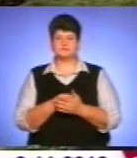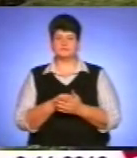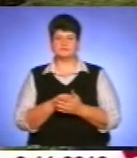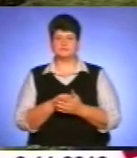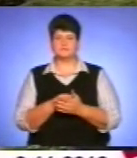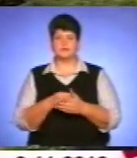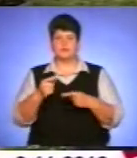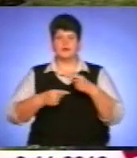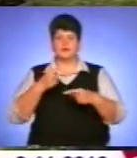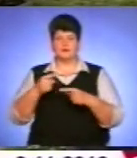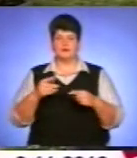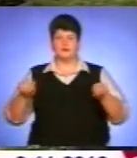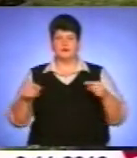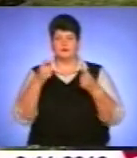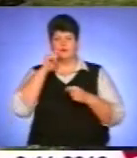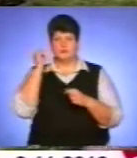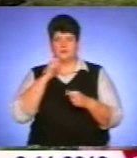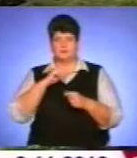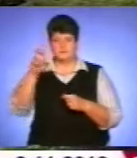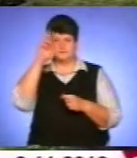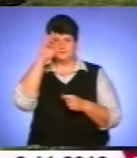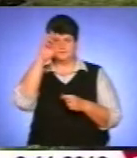в відродження української державності,